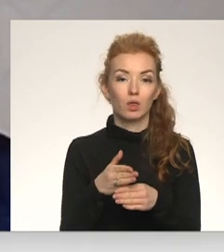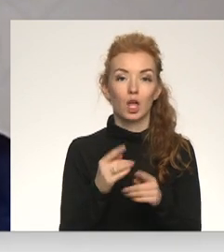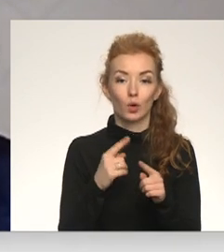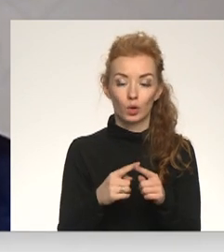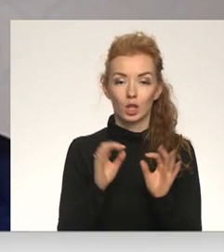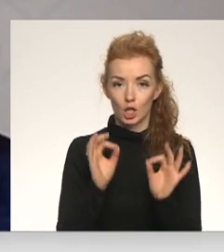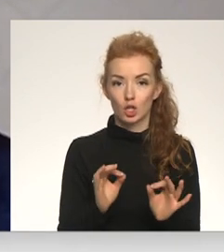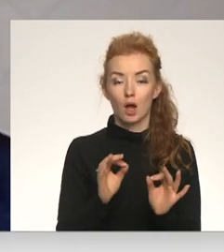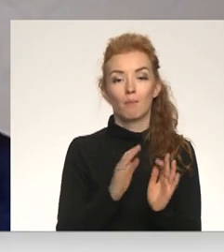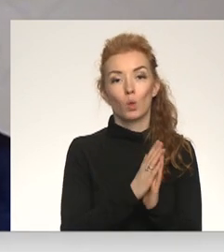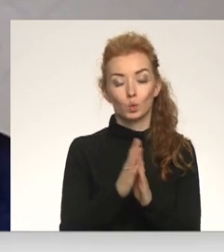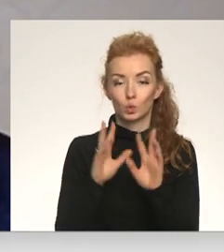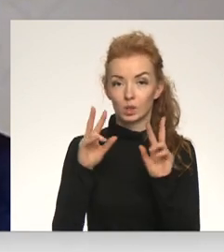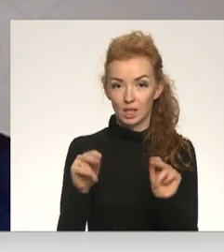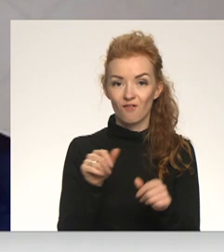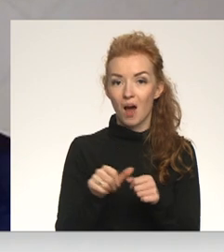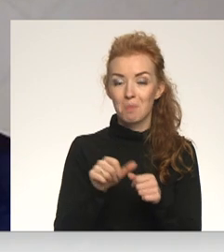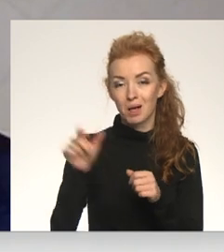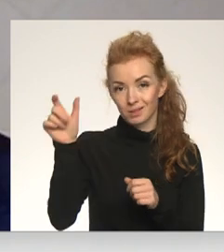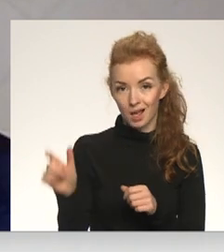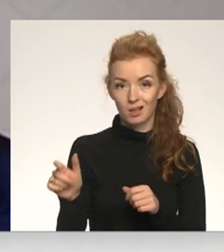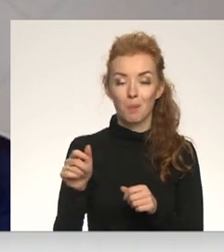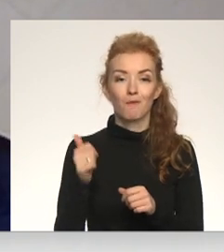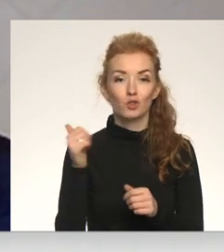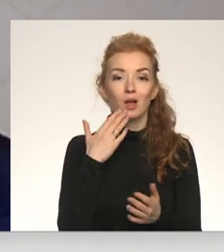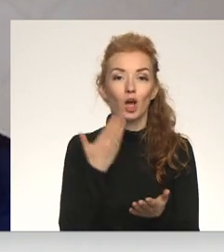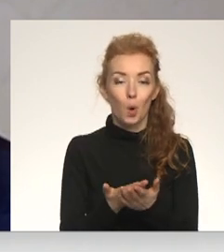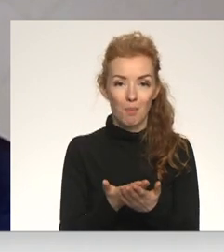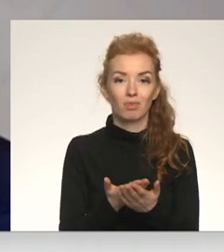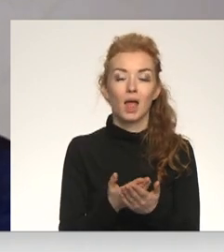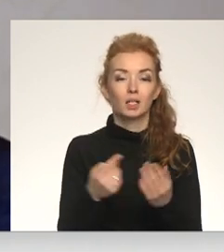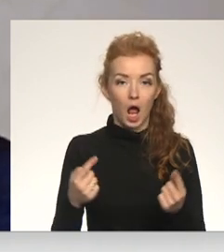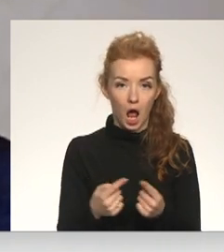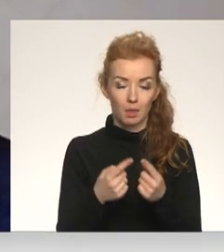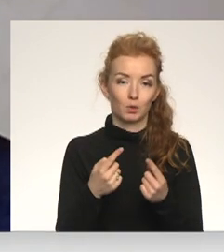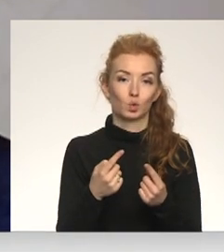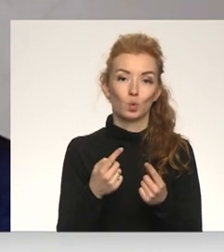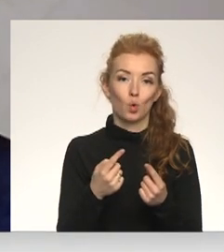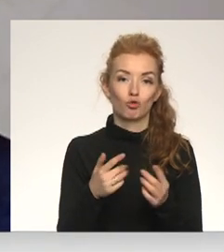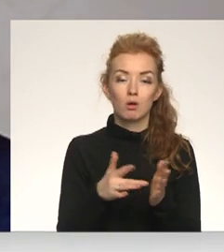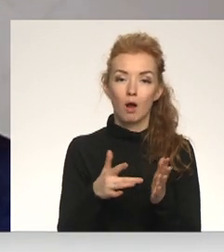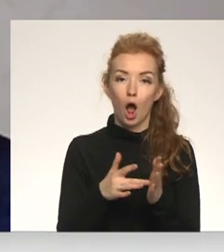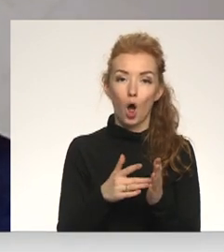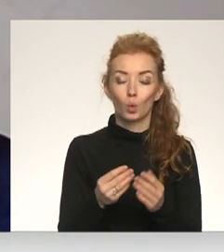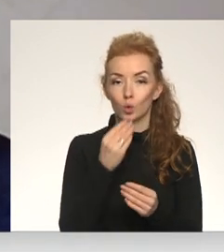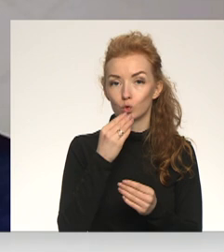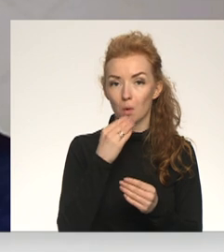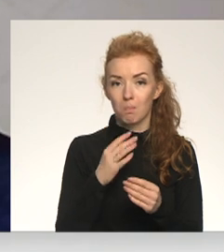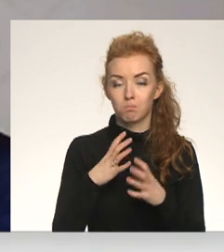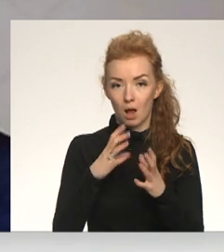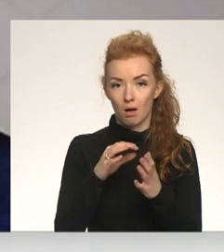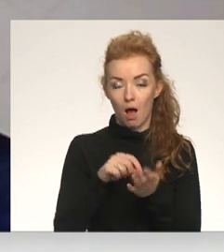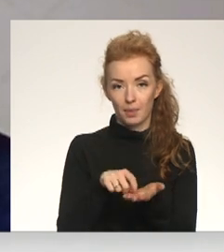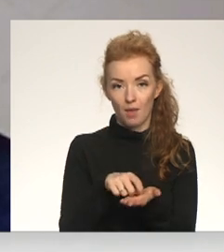aicinu uzticēties farmacētam kā profesionālam, kurš rekomendēs nepieciešamības gadījumā, kādu uztur bagātnātāju